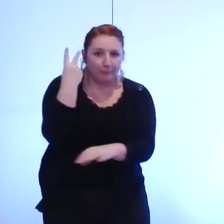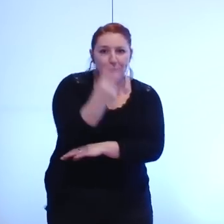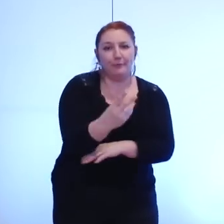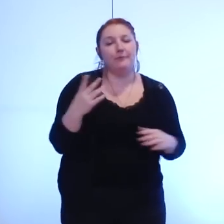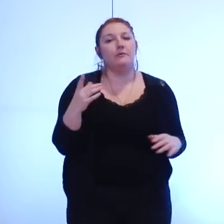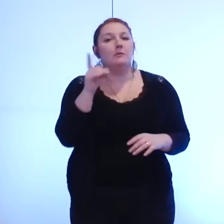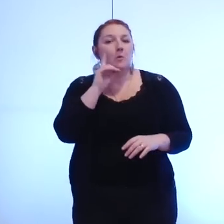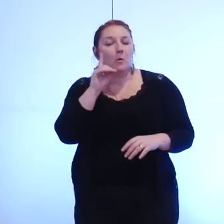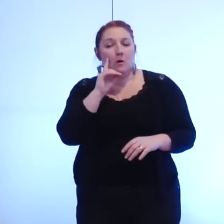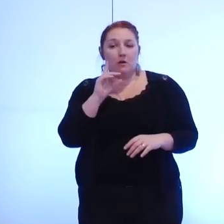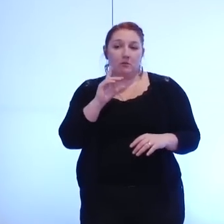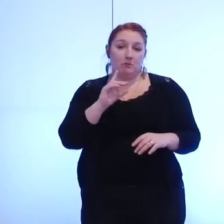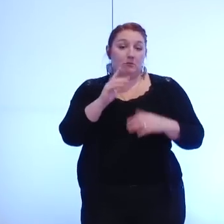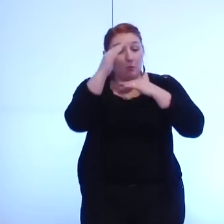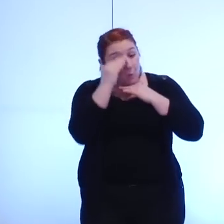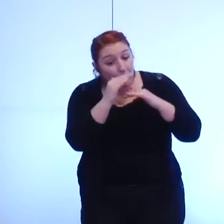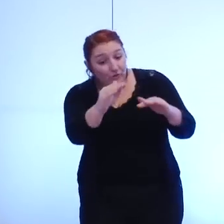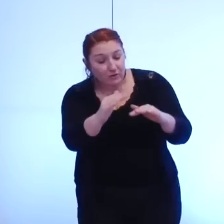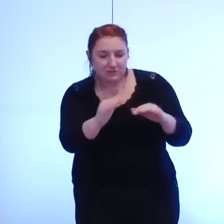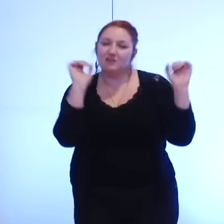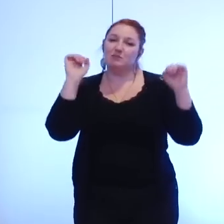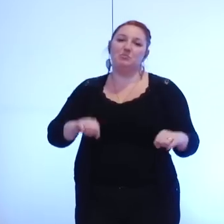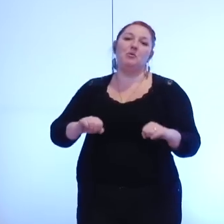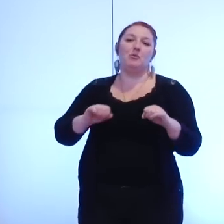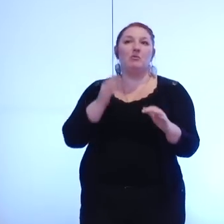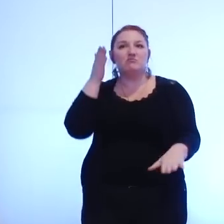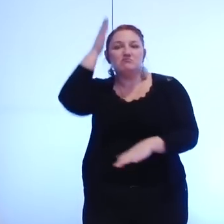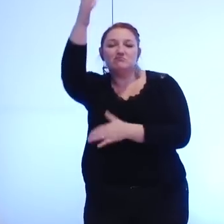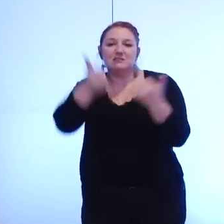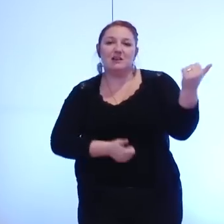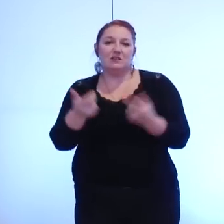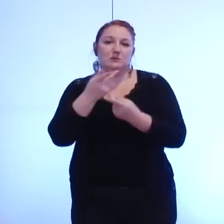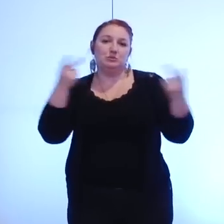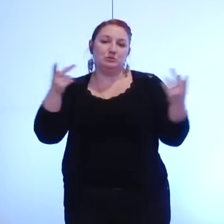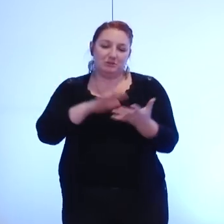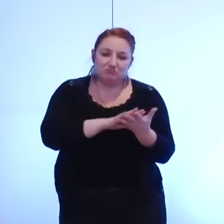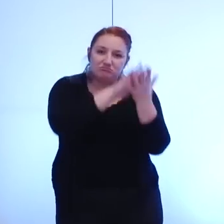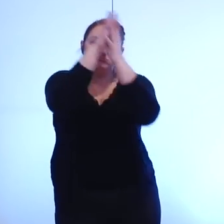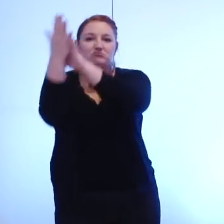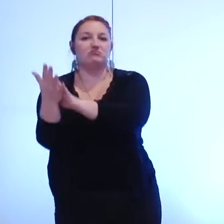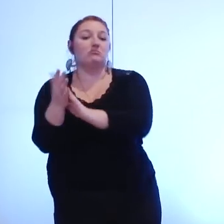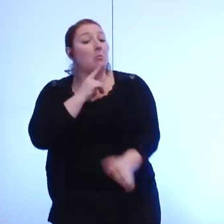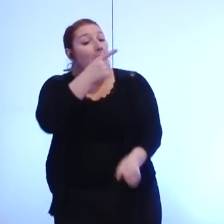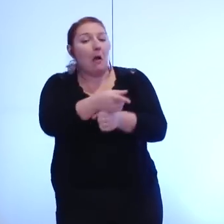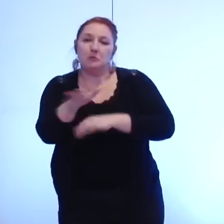c'est en leur faisant confiance que nous réussirons à inventer le service public de demain non pas en leur imposant